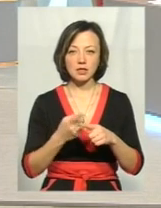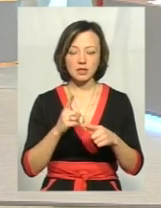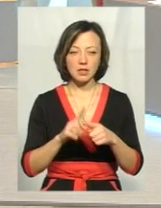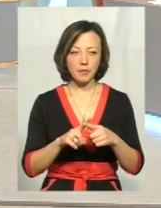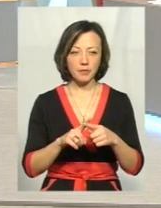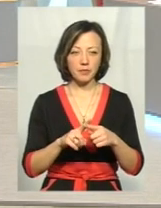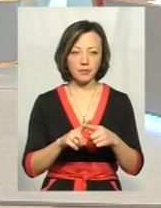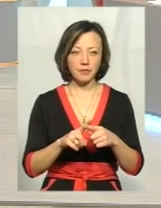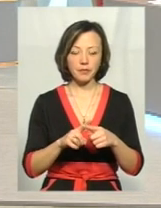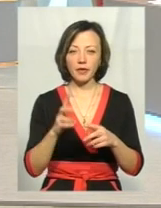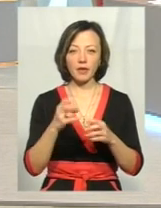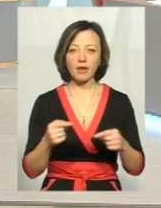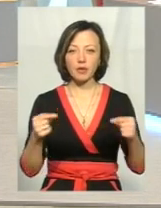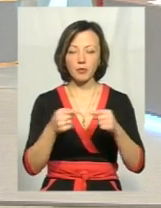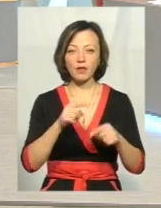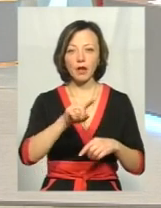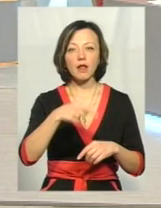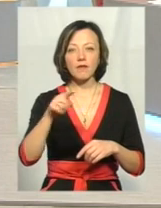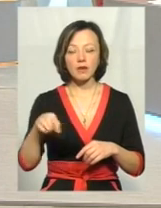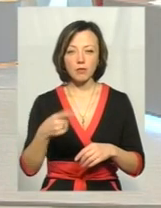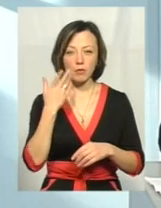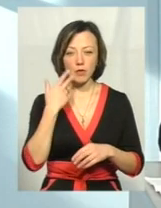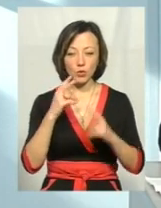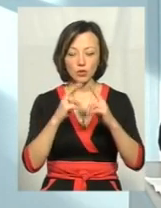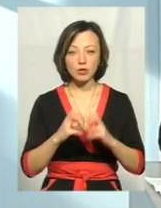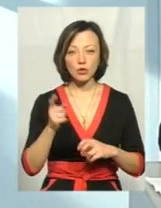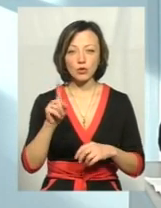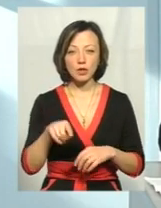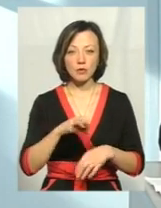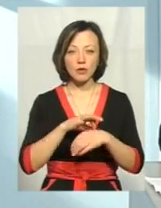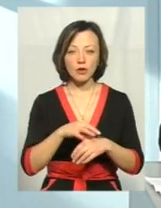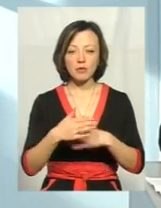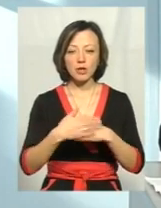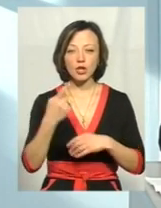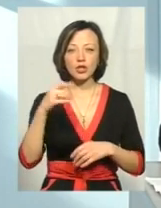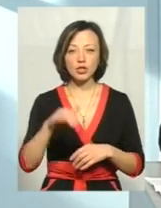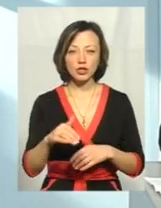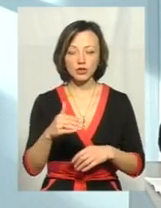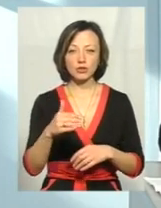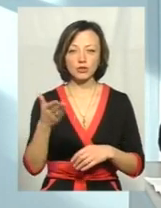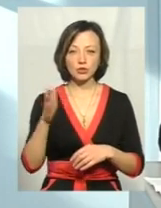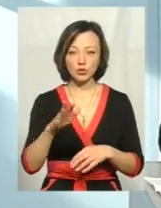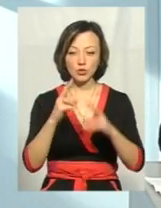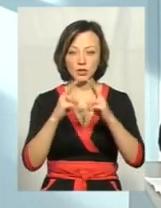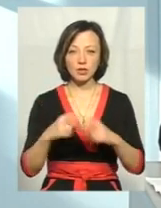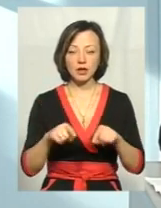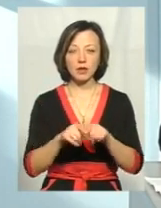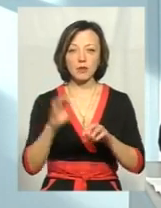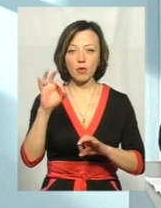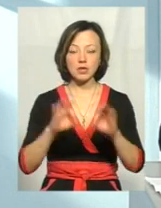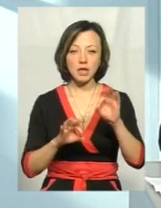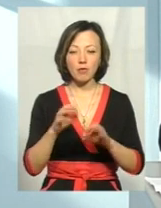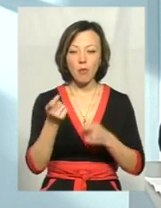складу, вона не відповідала вимогам при дослідженніх. Це тоді проводилося біля тисячі досліджень. Було в рік. І такий процент був. По